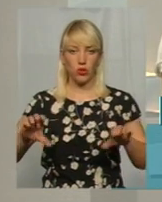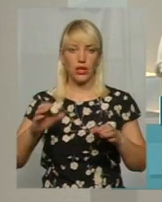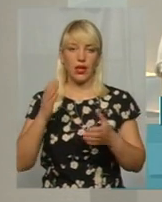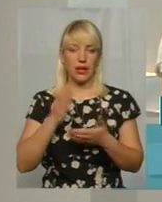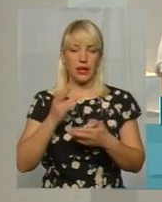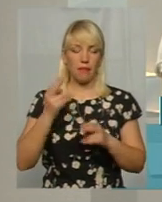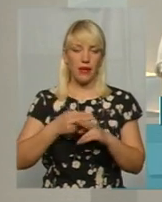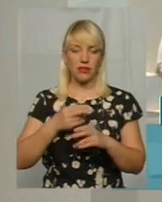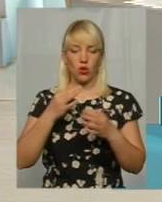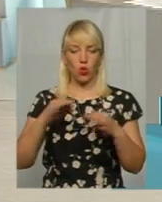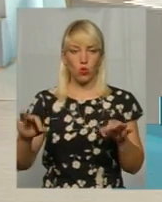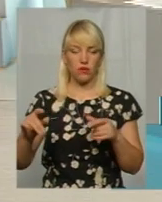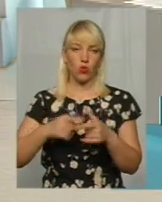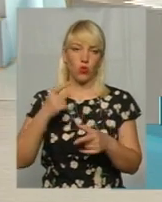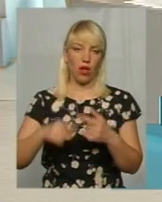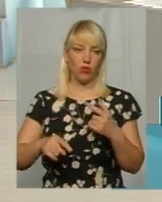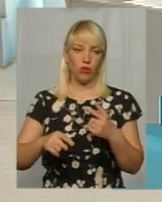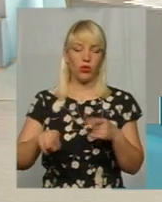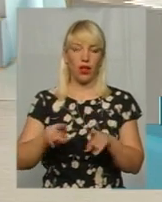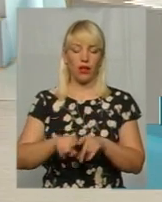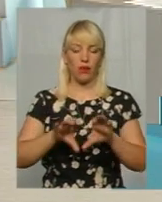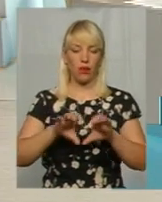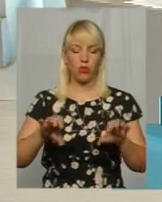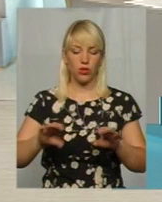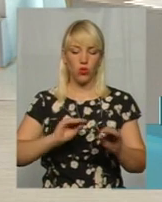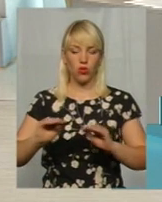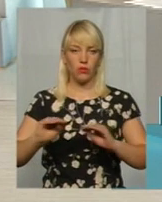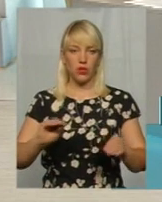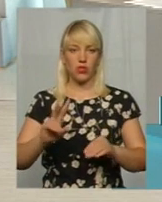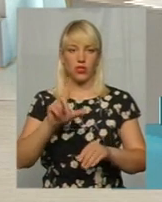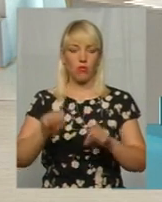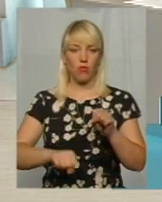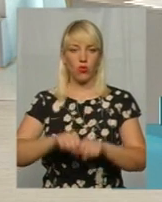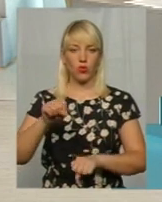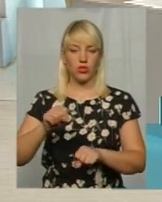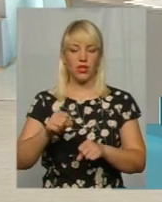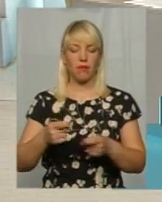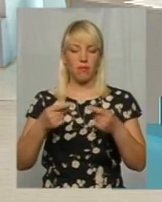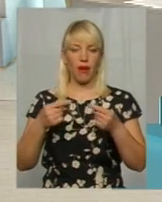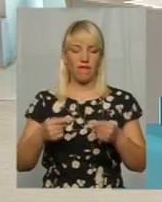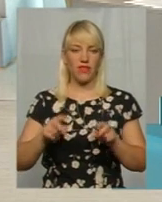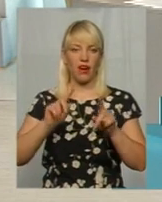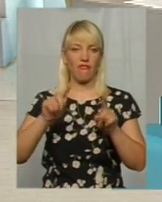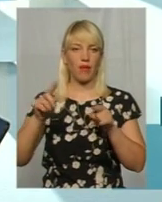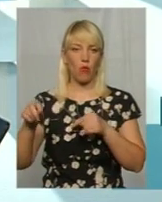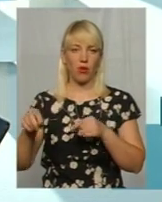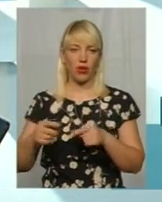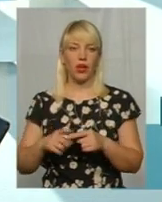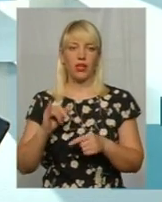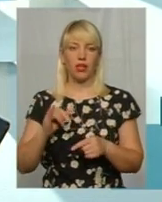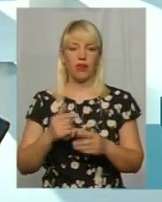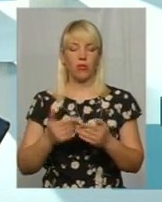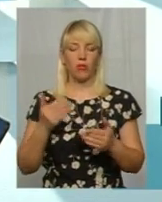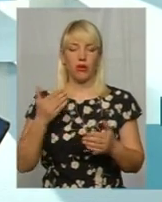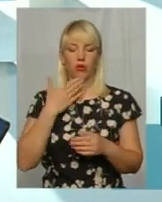дозволу, чи такі батути розміщені з порушенням певних вимов. Власне, як говорила моя колега в попередньому